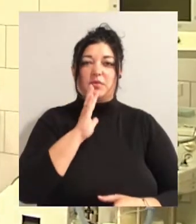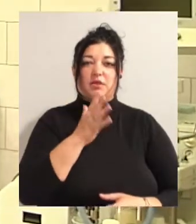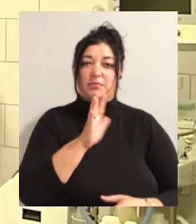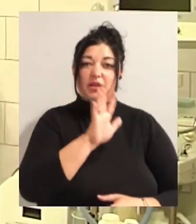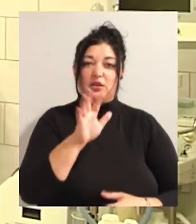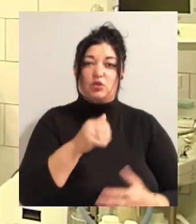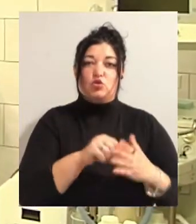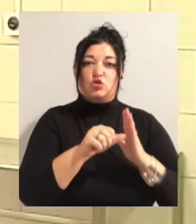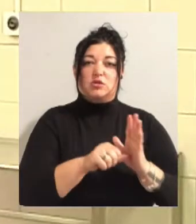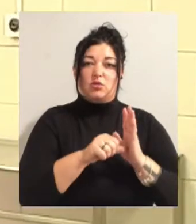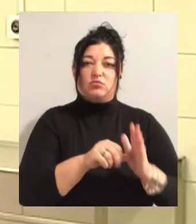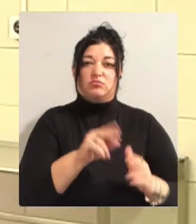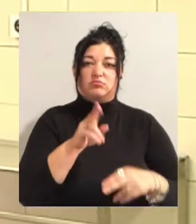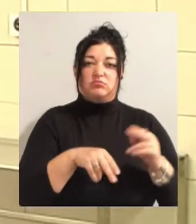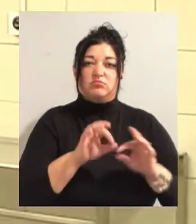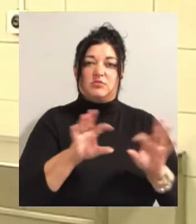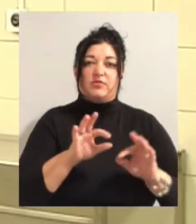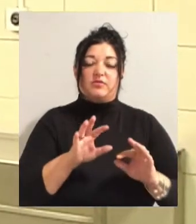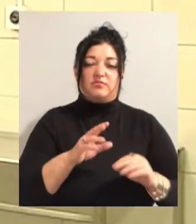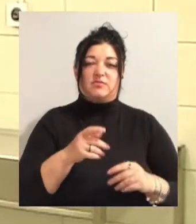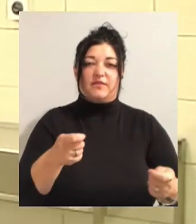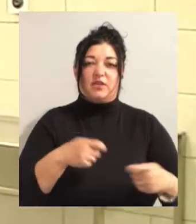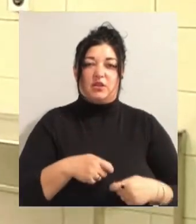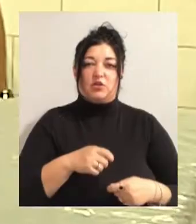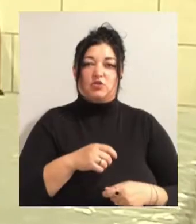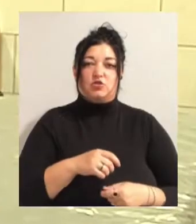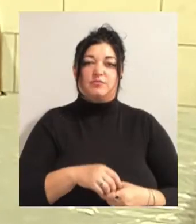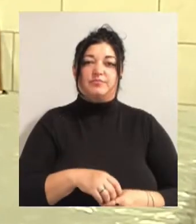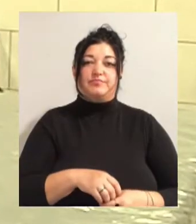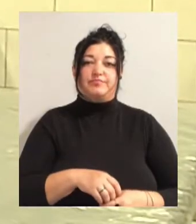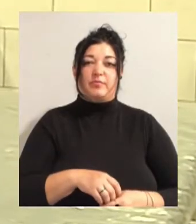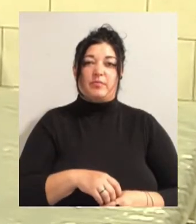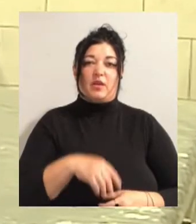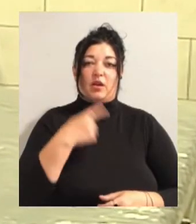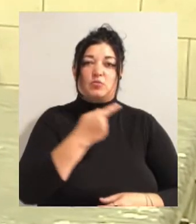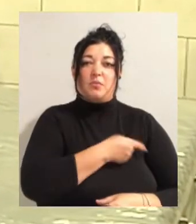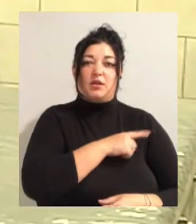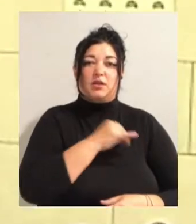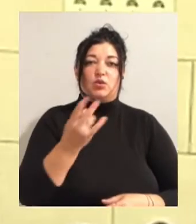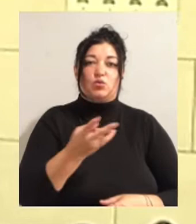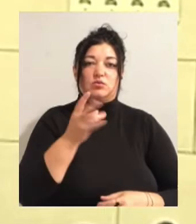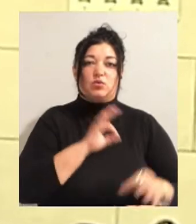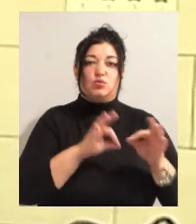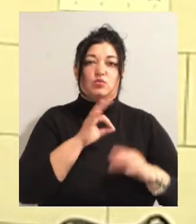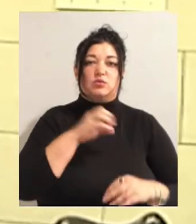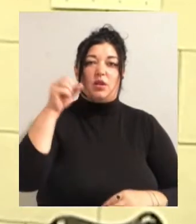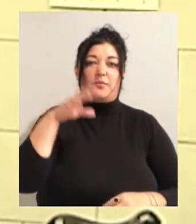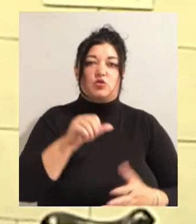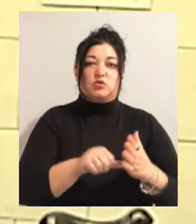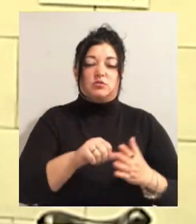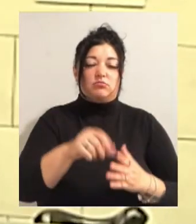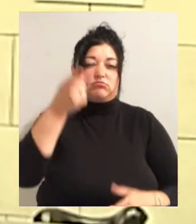розповів завідувач відділення нейрохірургії медзакладу Ігор Євчак. Каже, медики і досі користуються лампами 60-х років, які